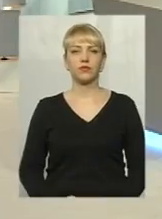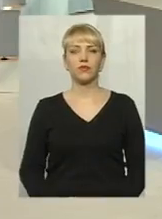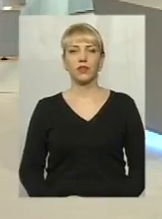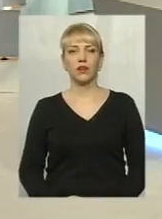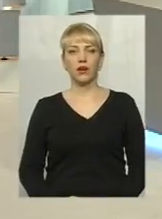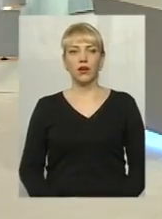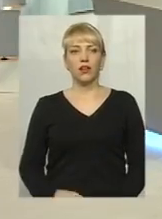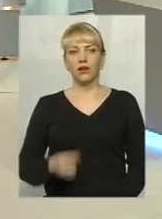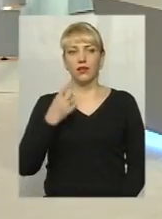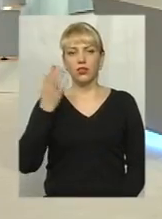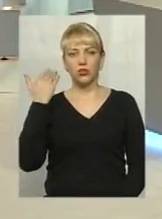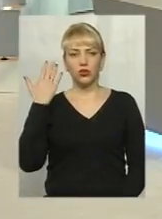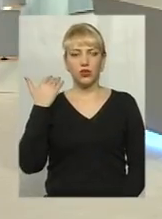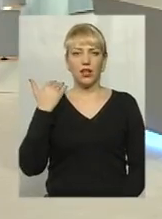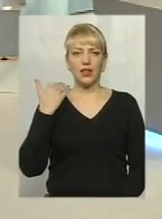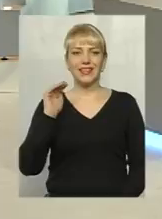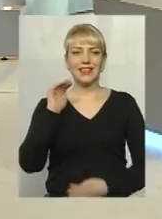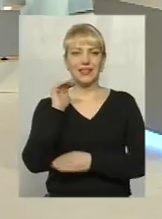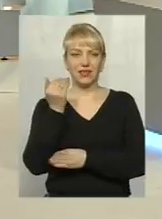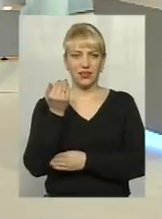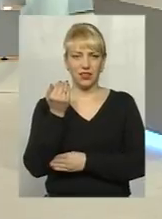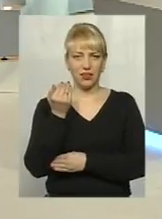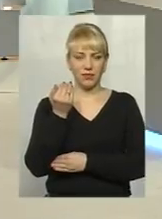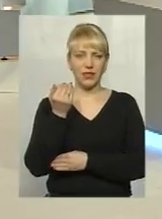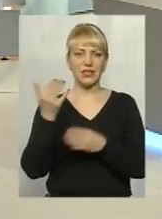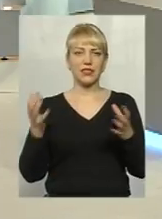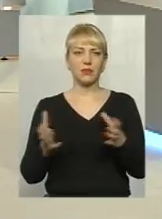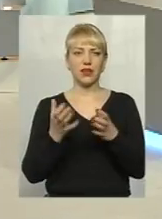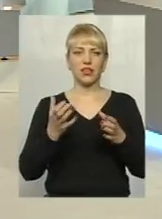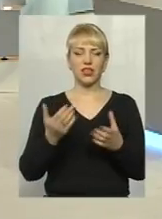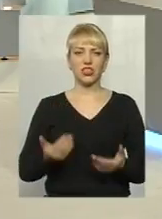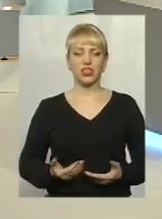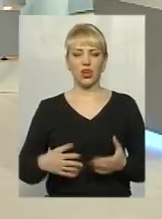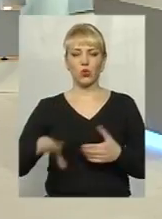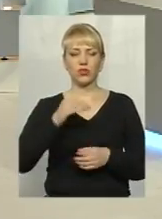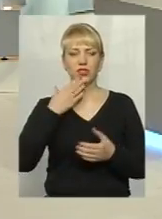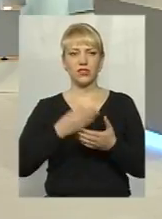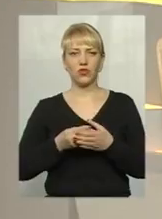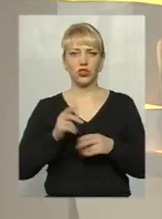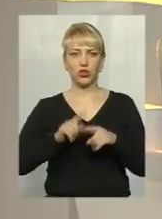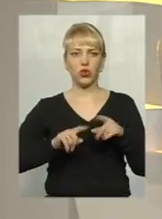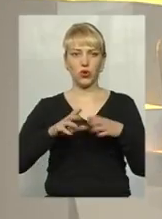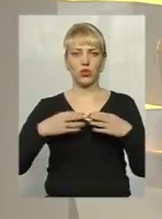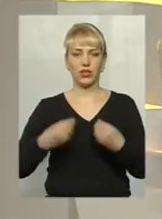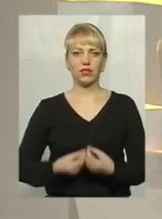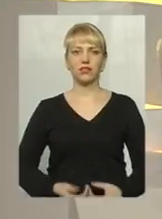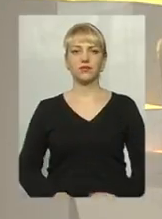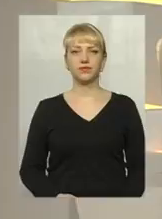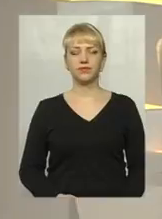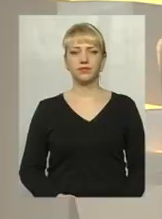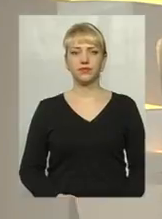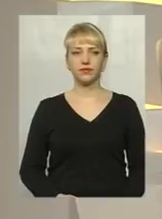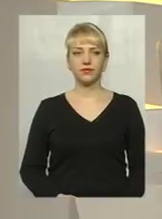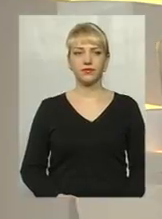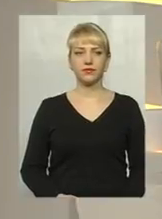Власне, нещодавно саме дитина зберегла життя усій своїй родині. Прошу Резусера показати сюжет і далі